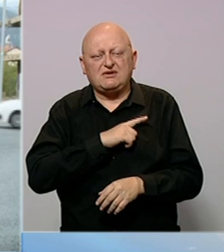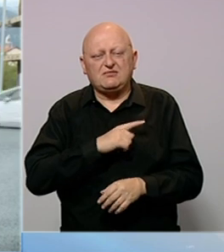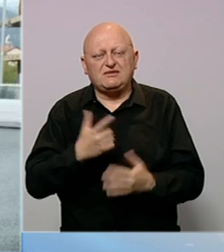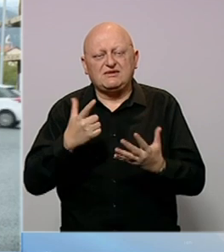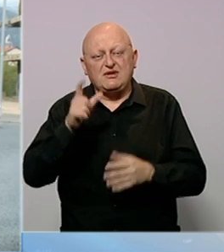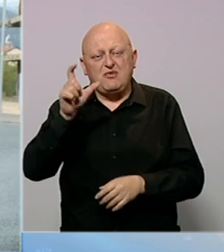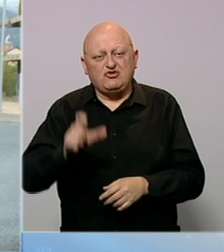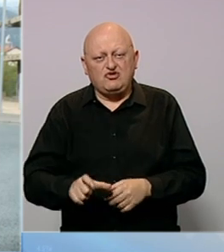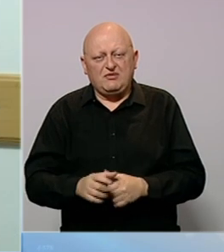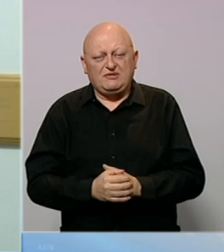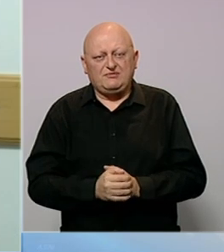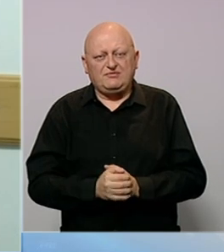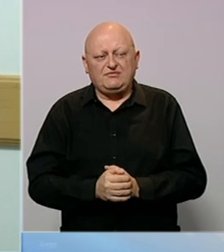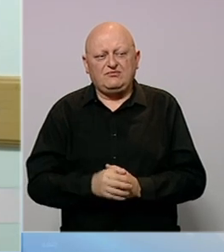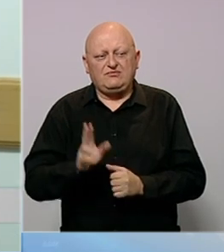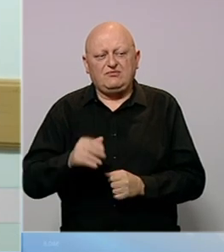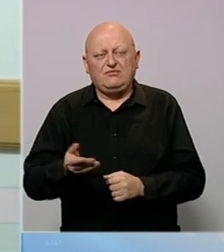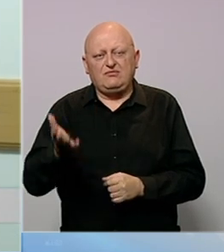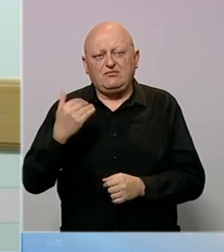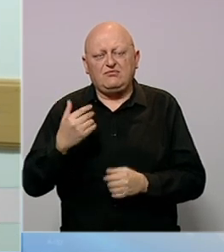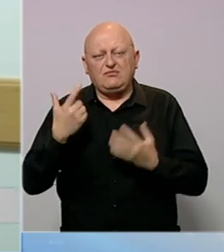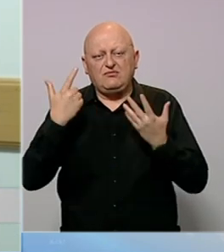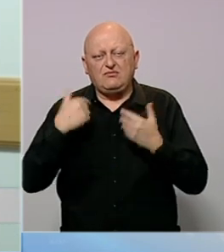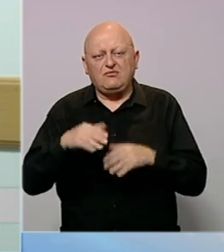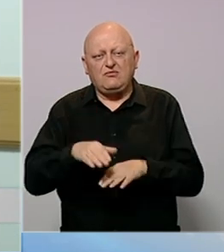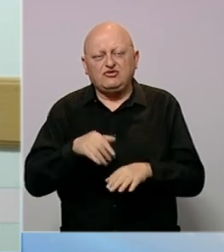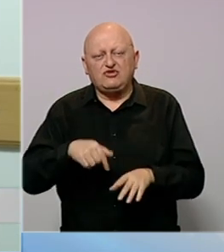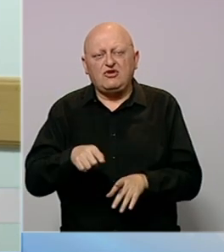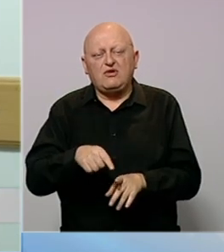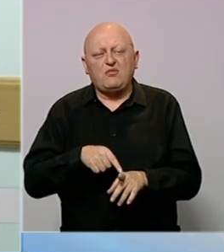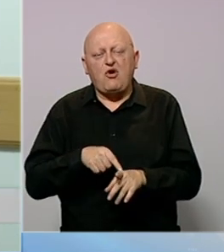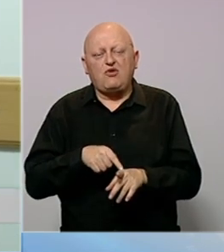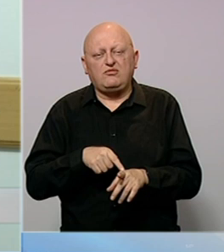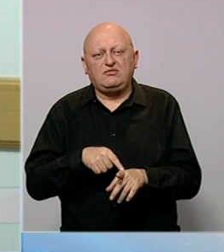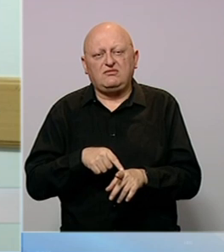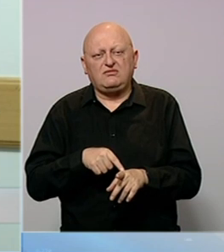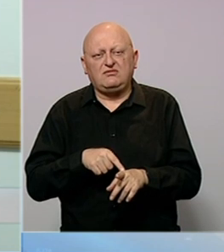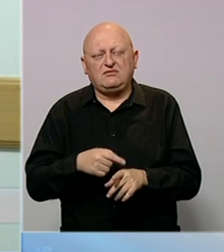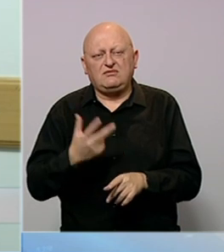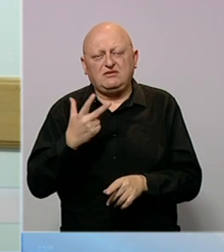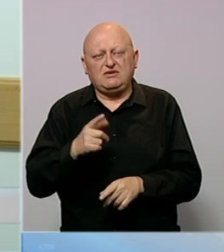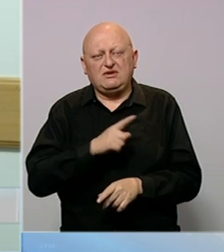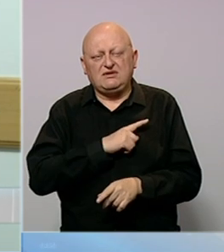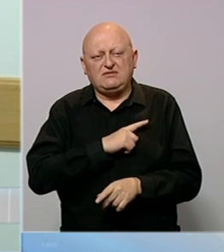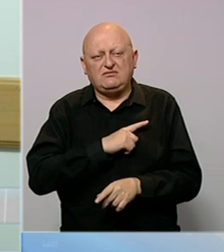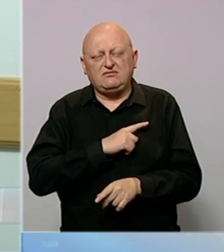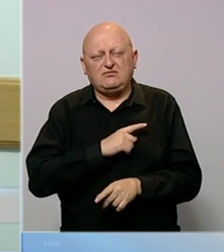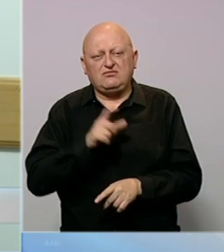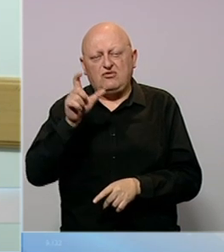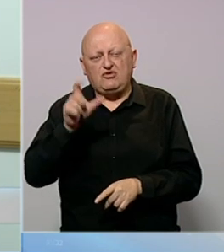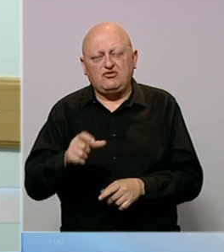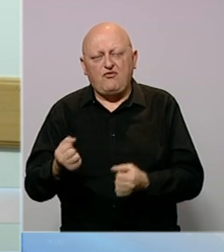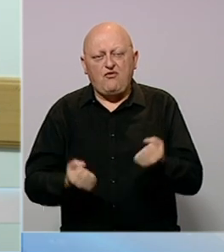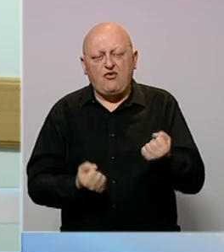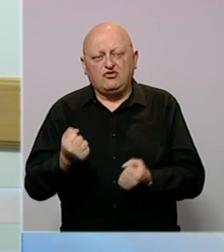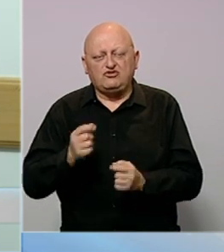sedam osoba. Imali smo u protoklen tijedu, znači u početku ovog mjeseca, imali smo troje smrtno stradali osoba, ono što ga